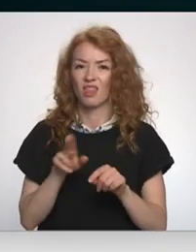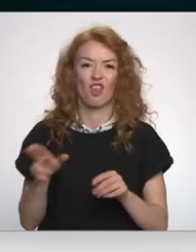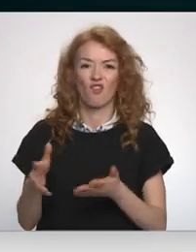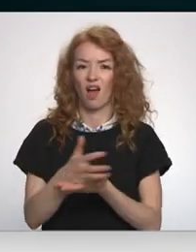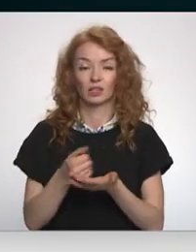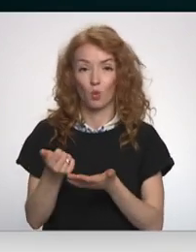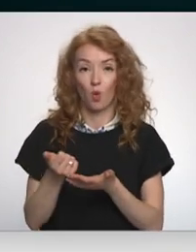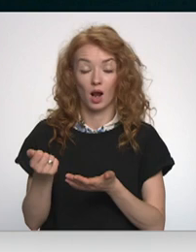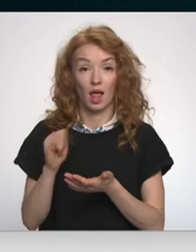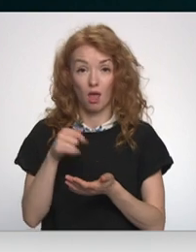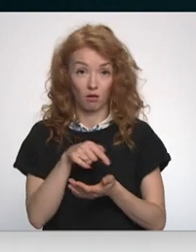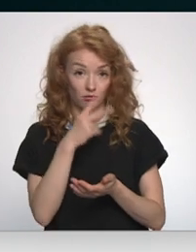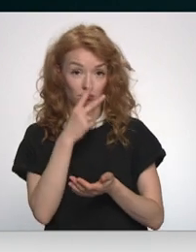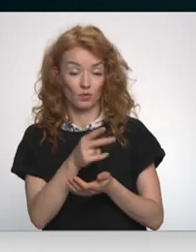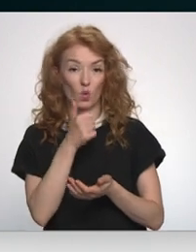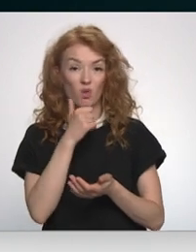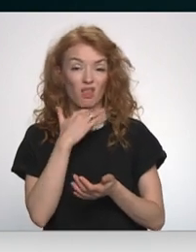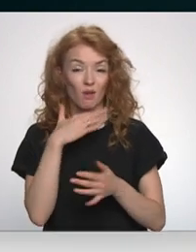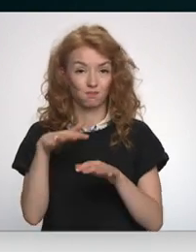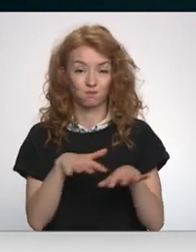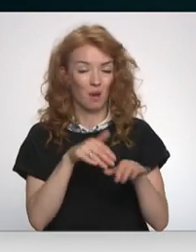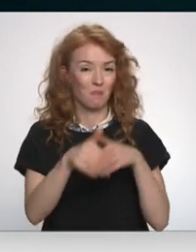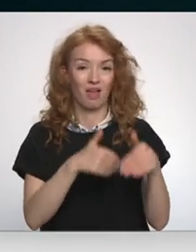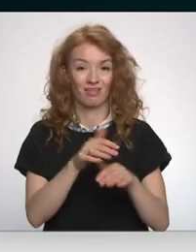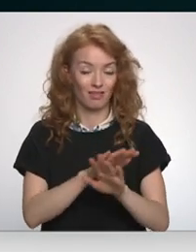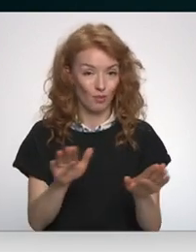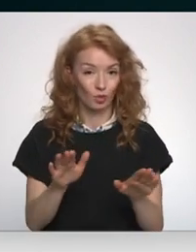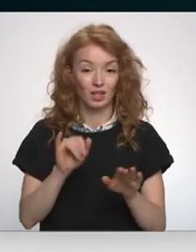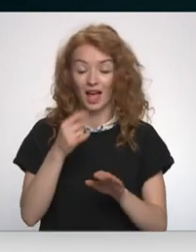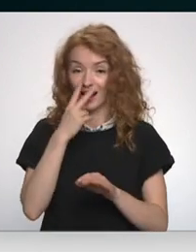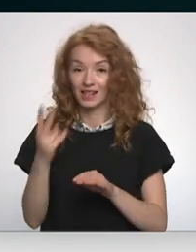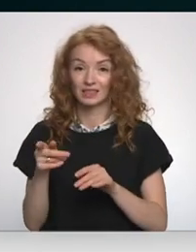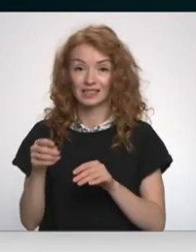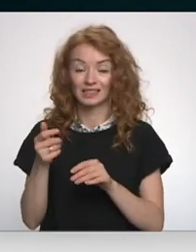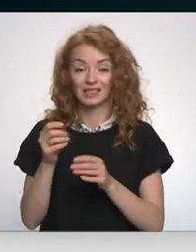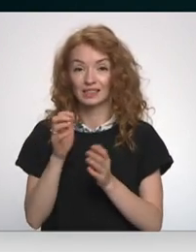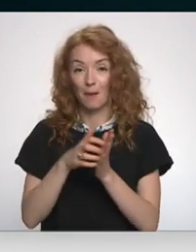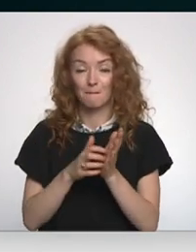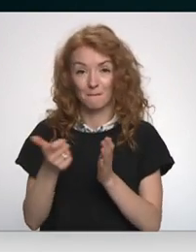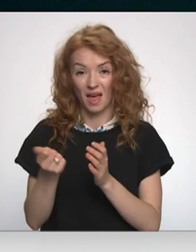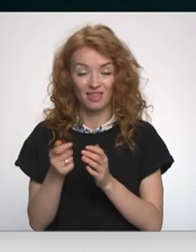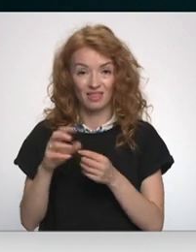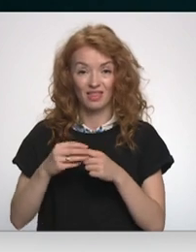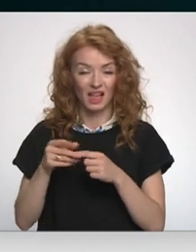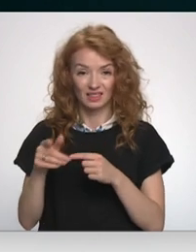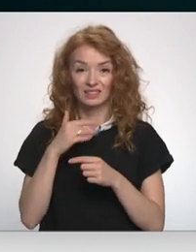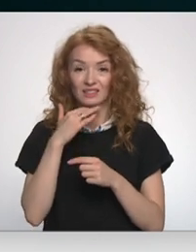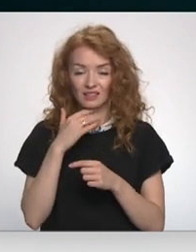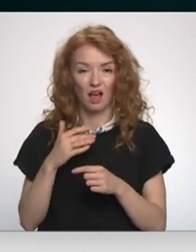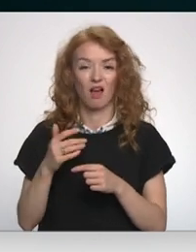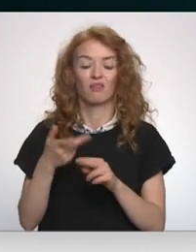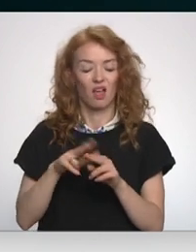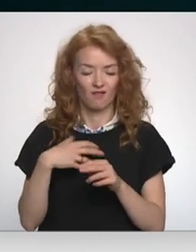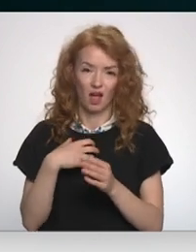ogas. Ja mēs redzēsim, ka šis ūdens ir netīras un nepeldēsimies, ja mēs redzēsim, ka šī zemene ir netīras un nepētiek noslaucīt pret biksēm